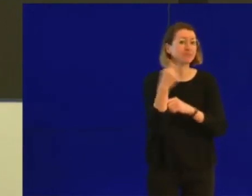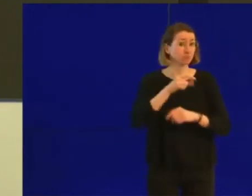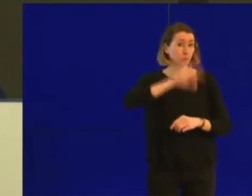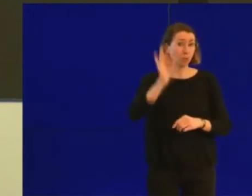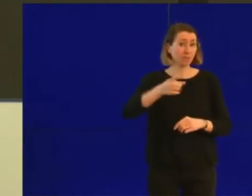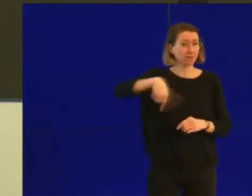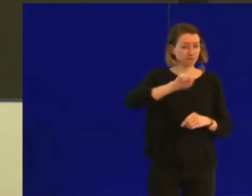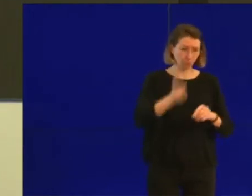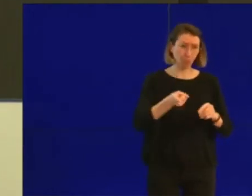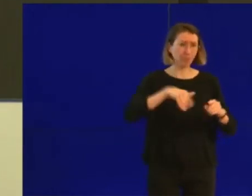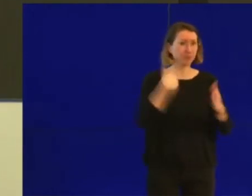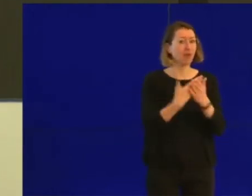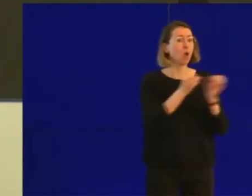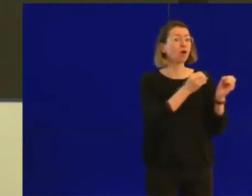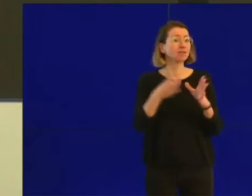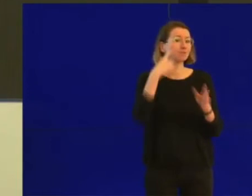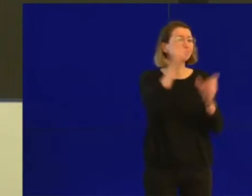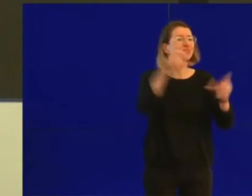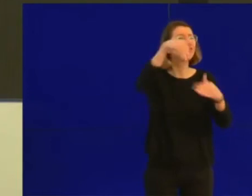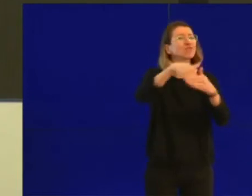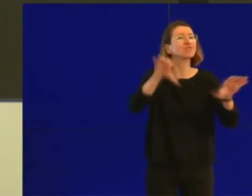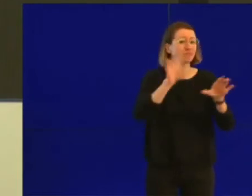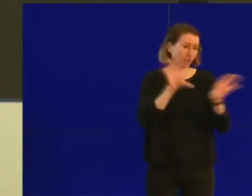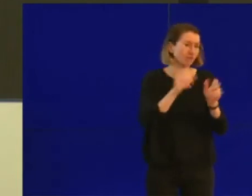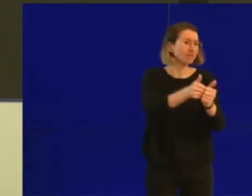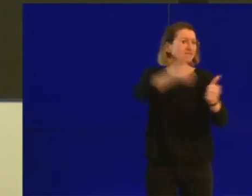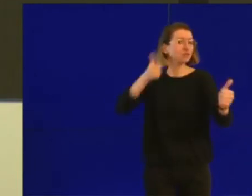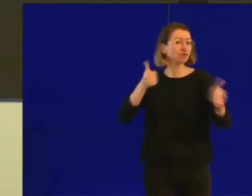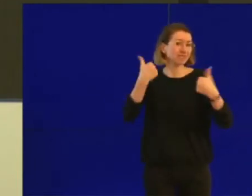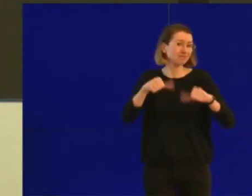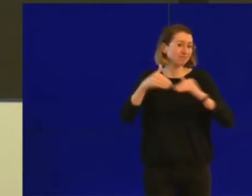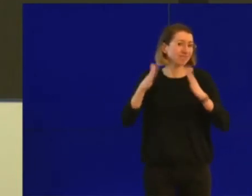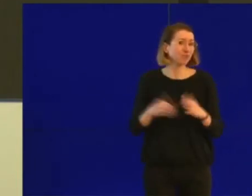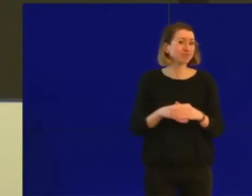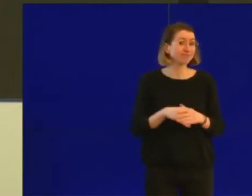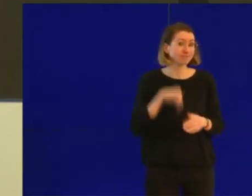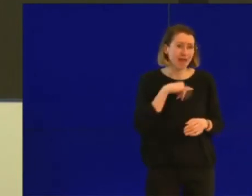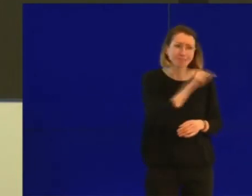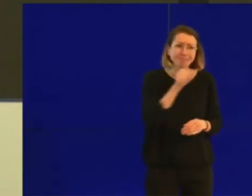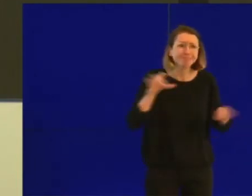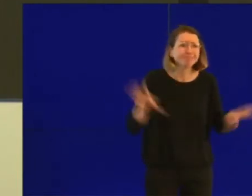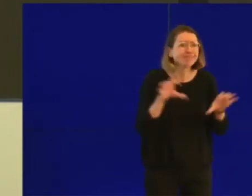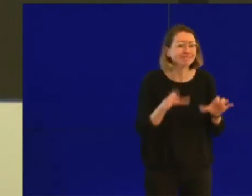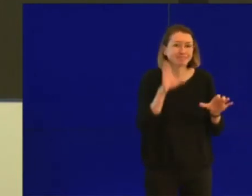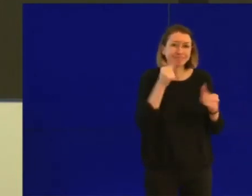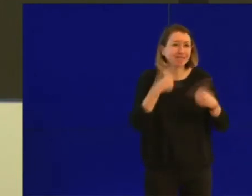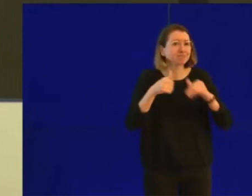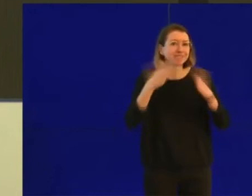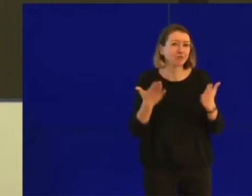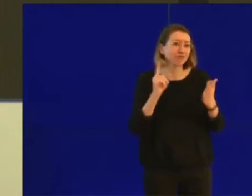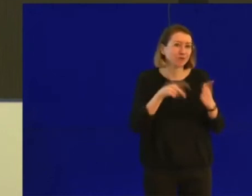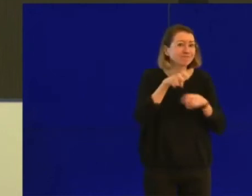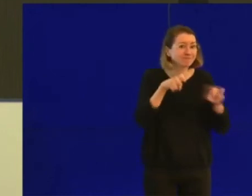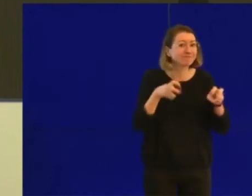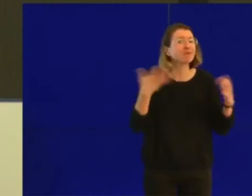On sait aussi que pour certaines fonctions, ce n'est pas possible. Dans ce cadre-là, alors on demande de respecter strictement les consignes de distance